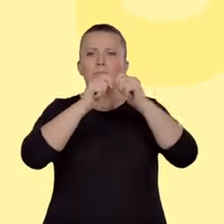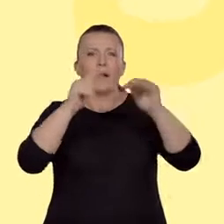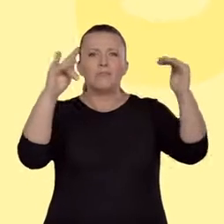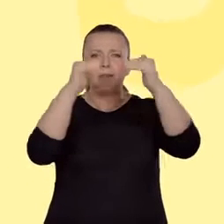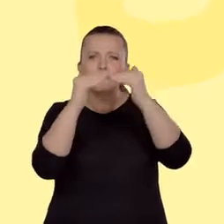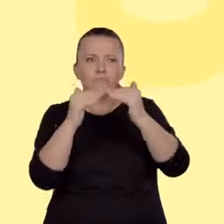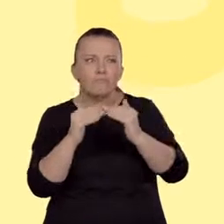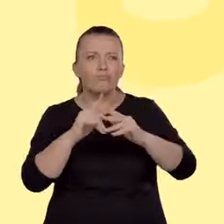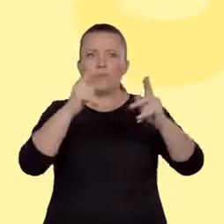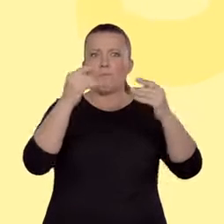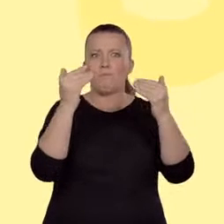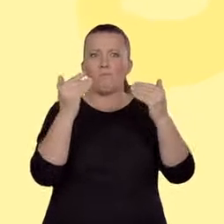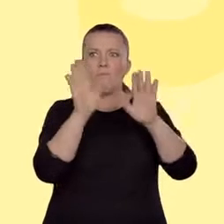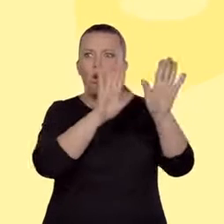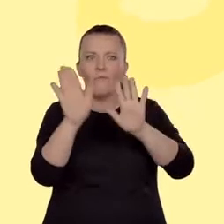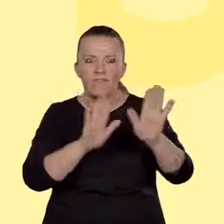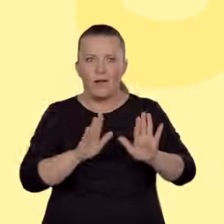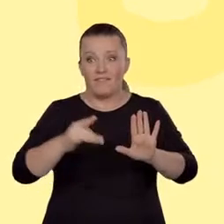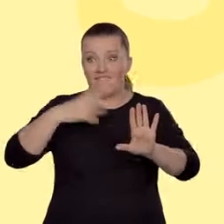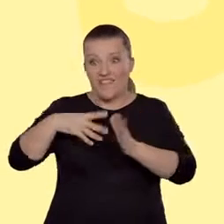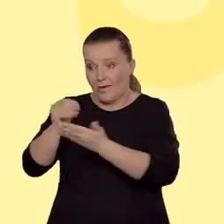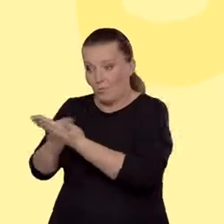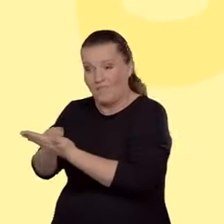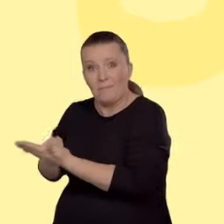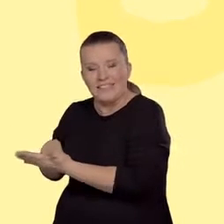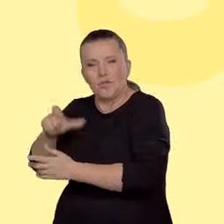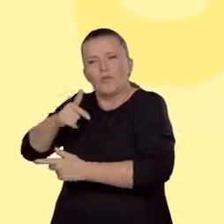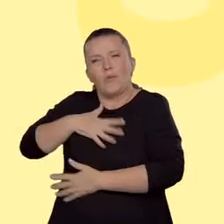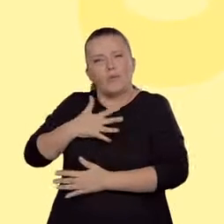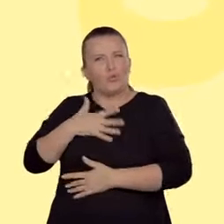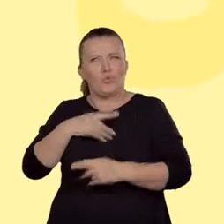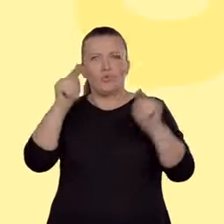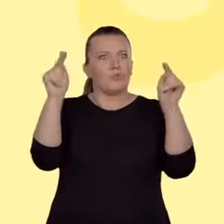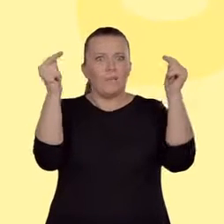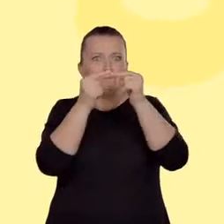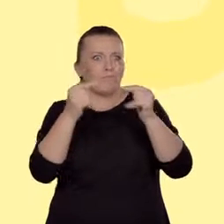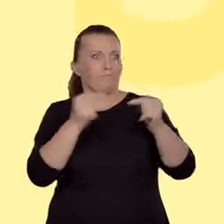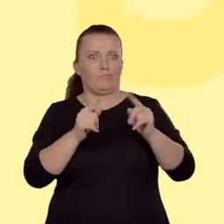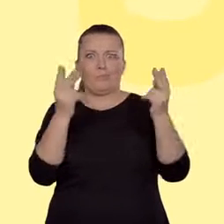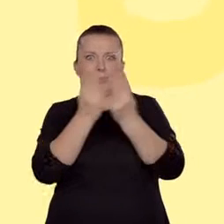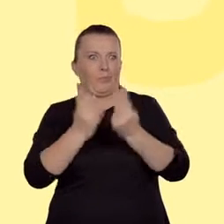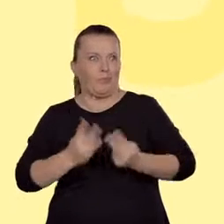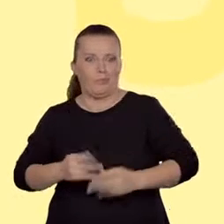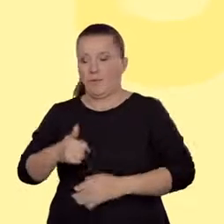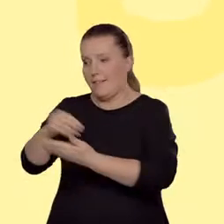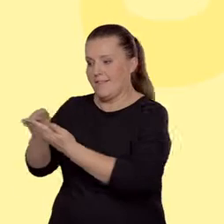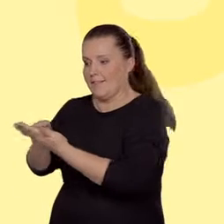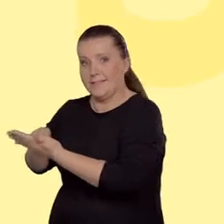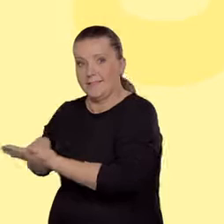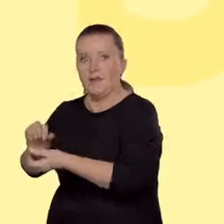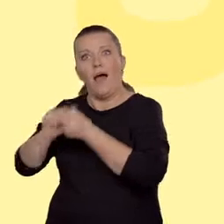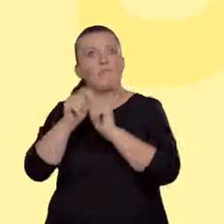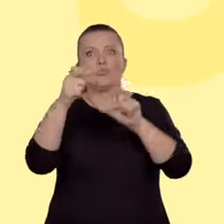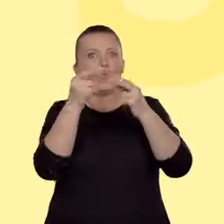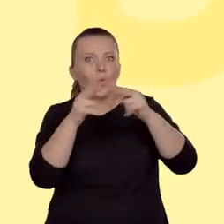Najpierw intuicyjnie. Warto wypunktować na brudno lub w głowie te elementy, które naszym zdaniem łączą oba teksty oraz sposoby ich ujęcia w każdym